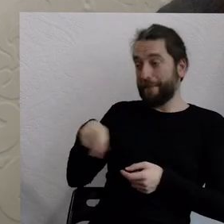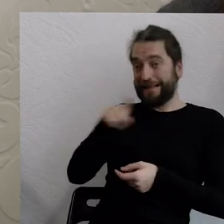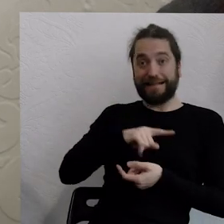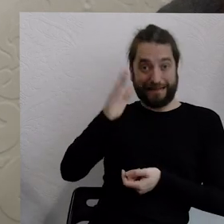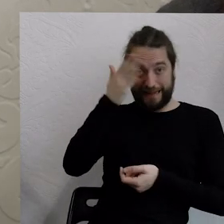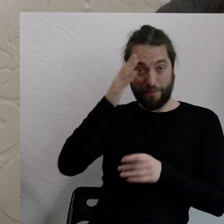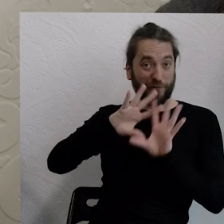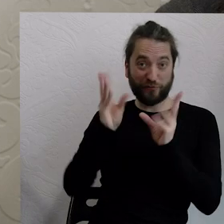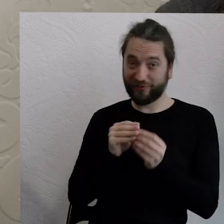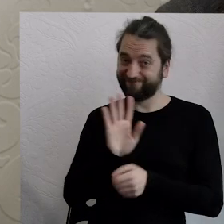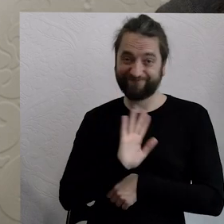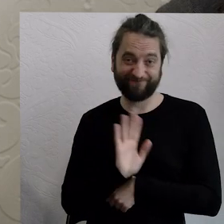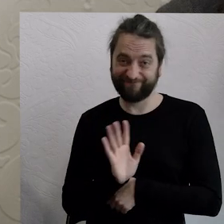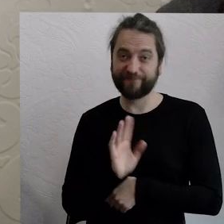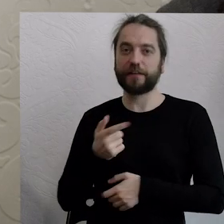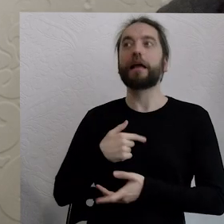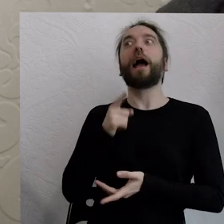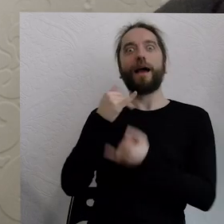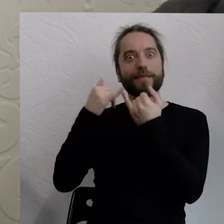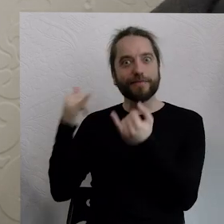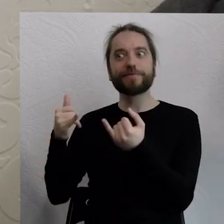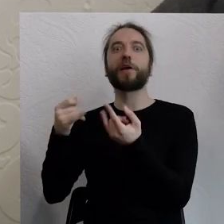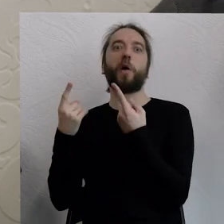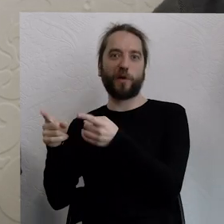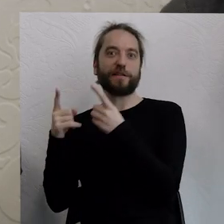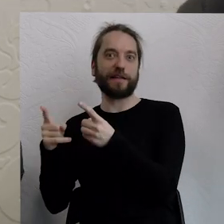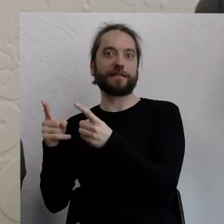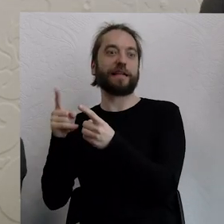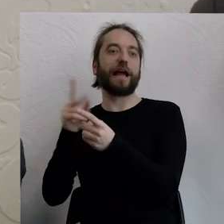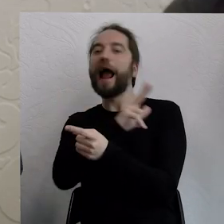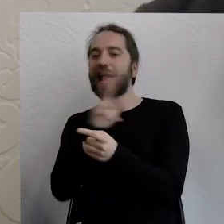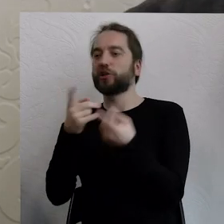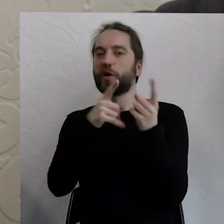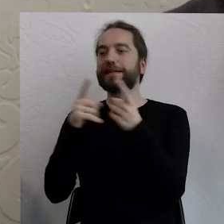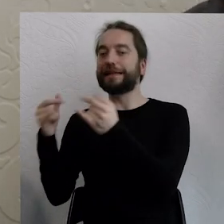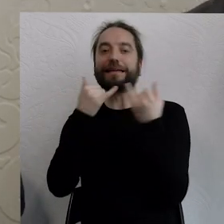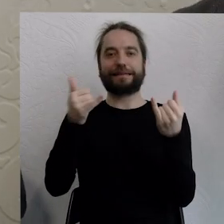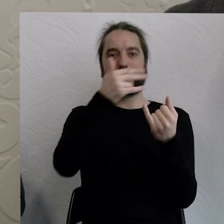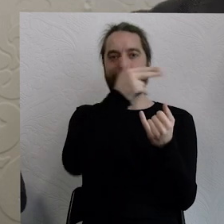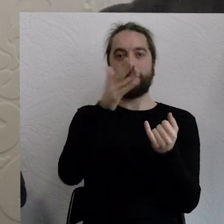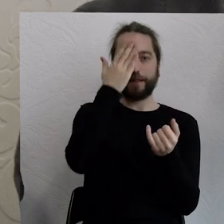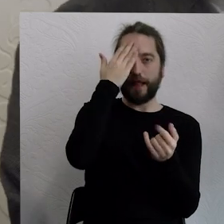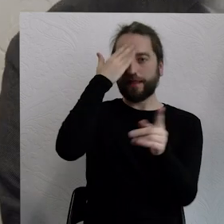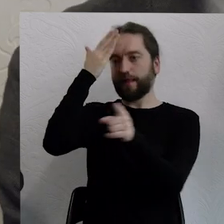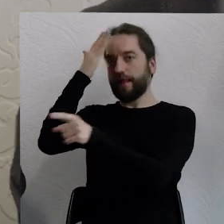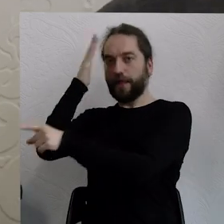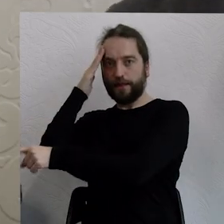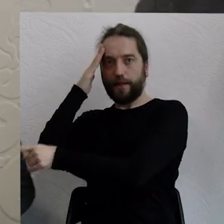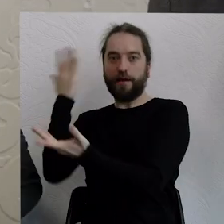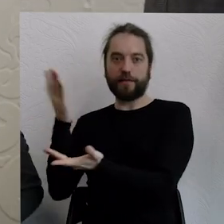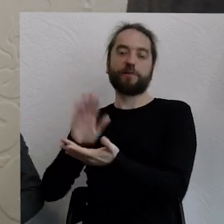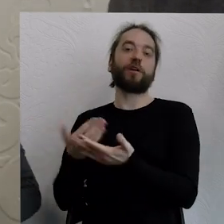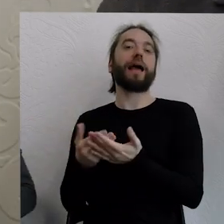wszystkim i różne organizacje znają się na różnych tematach, włącznie chociażby z akcją